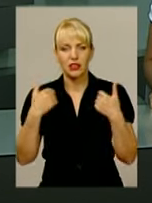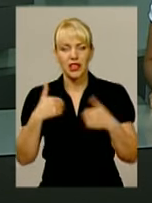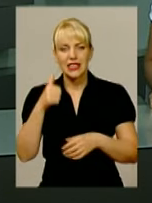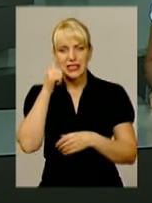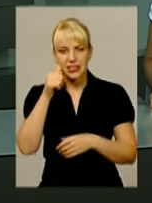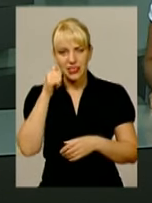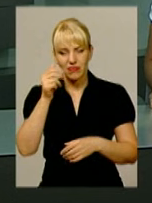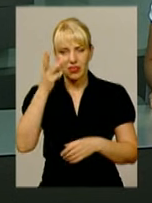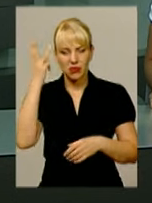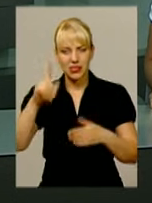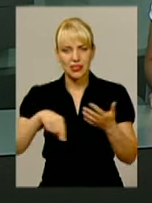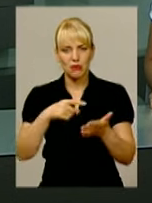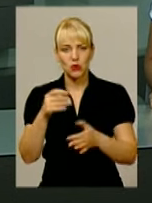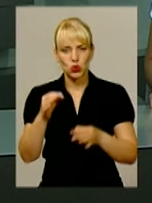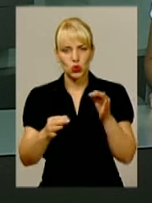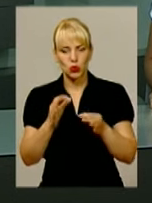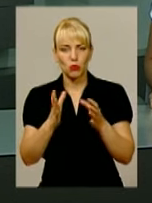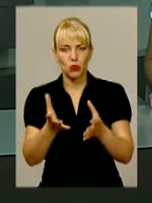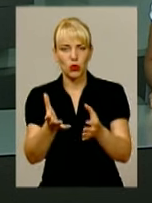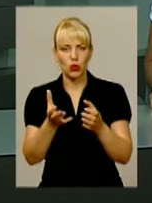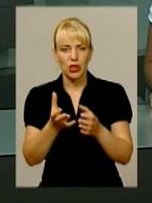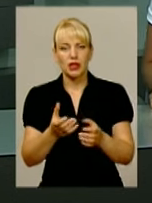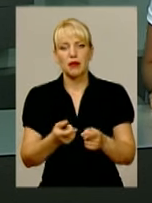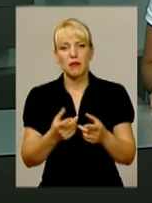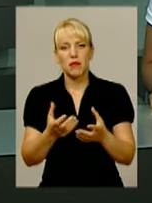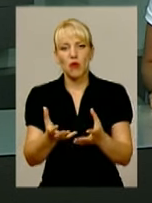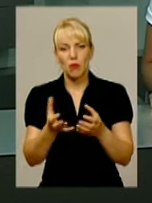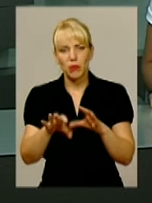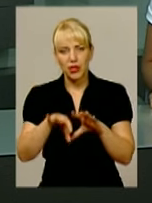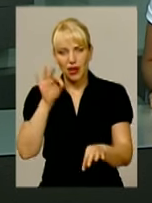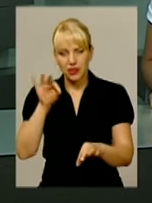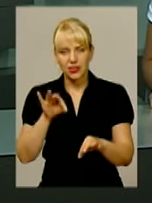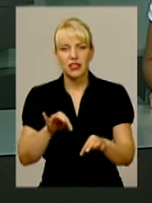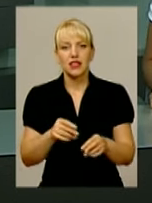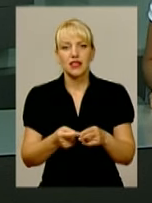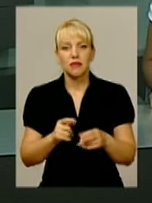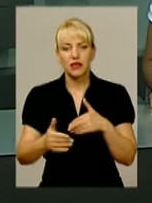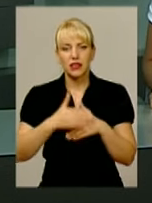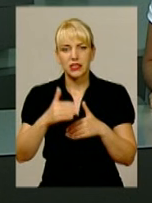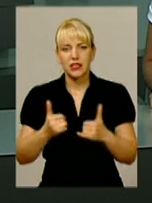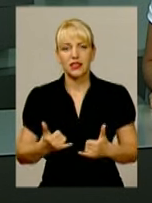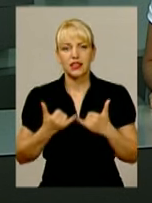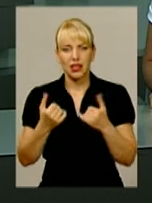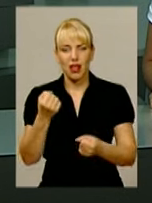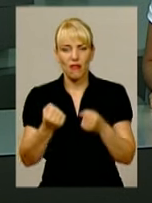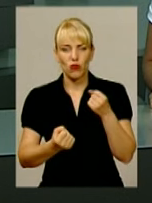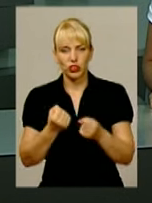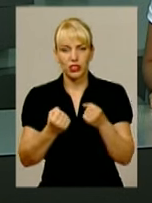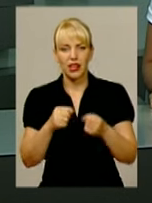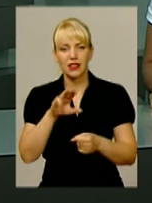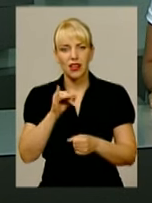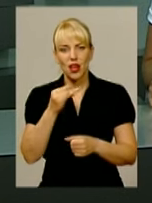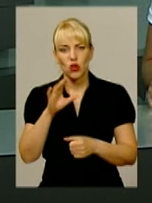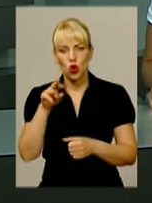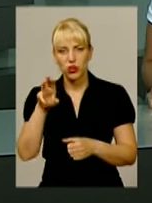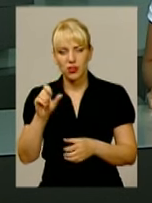суд обере міру запобіжного заходу водію, якого підозрюють в чиненні ДТП. За версією досудового слідства, за кермом Тойоти,